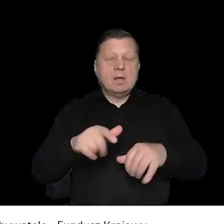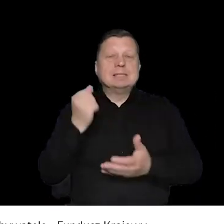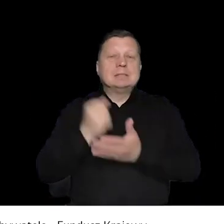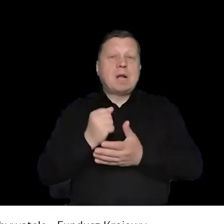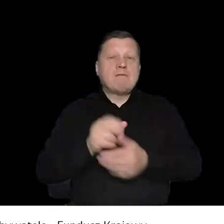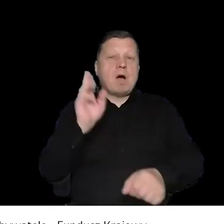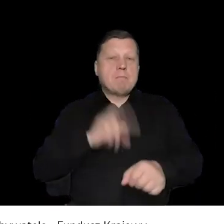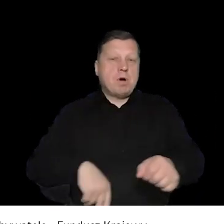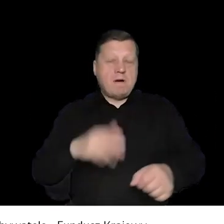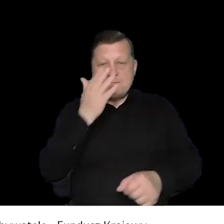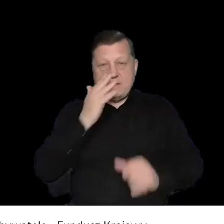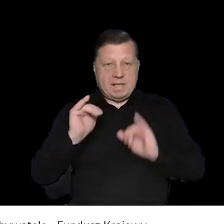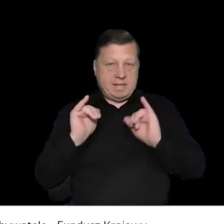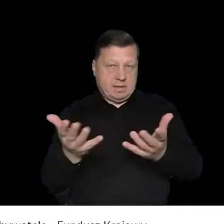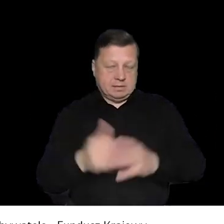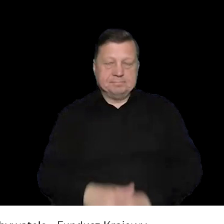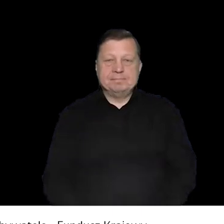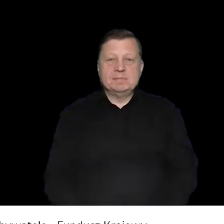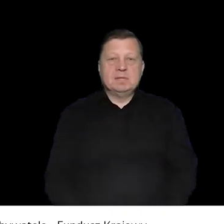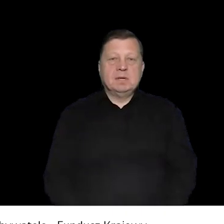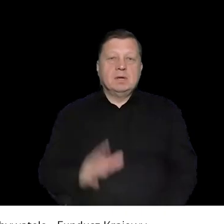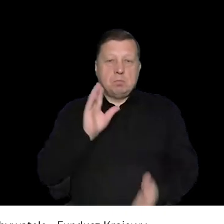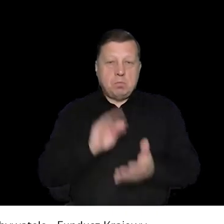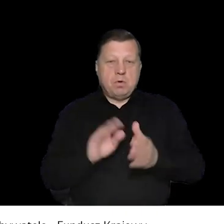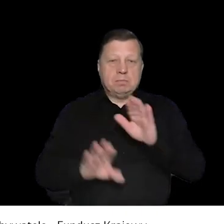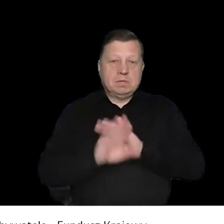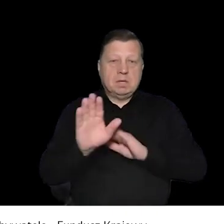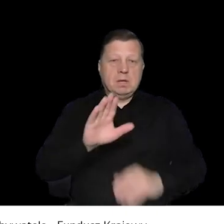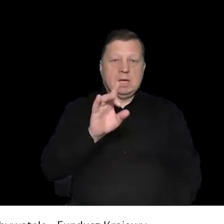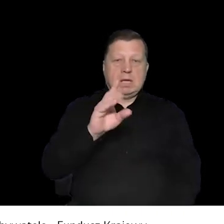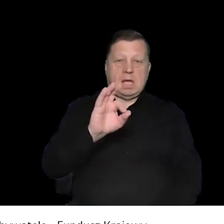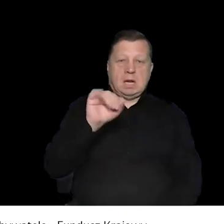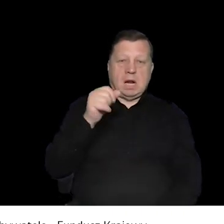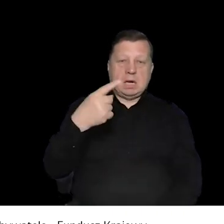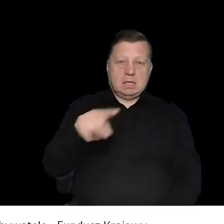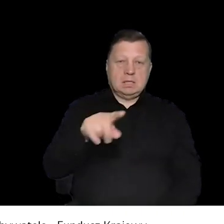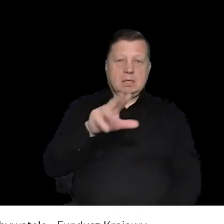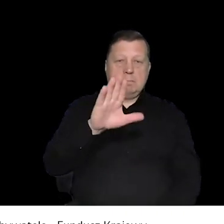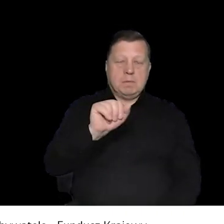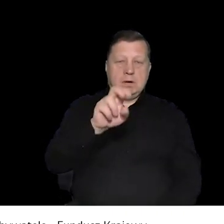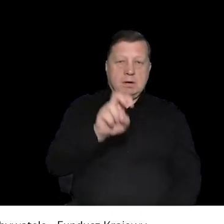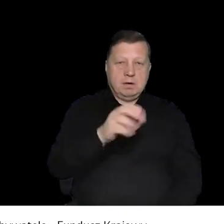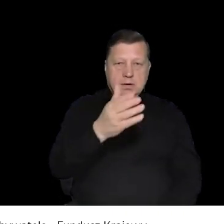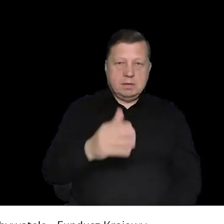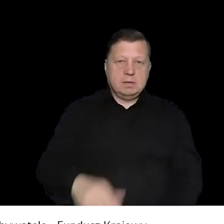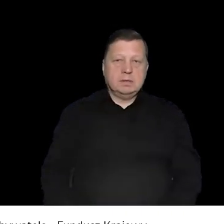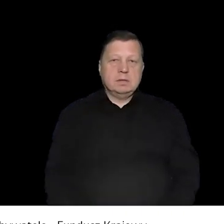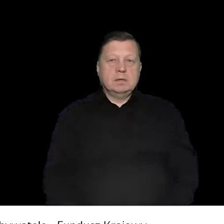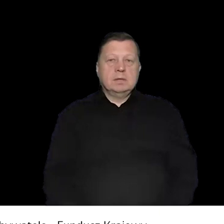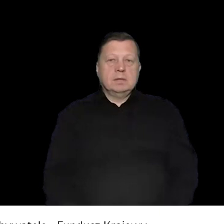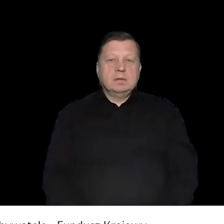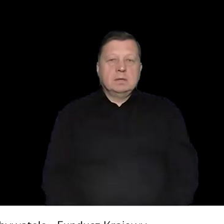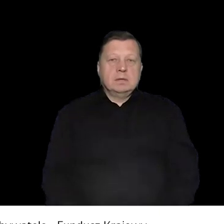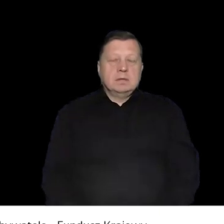sobie teraz o tym, jak wygląda na zgromadzeniach sprawa z policją. I tutaj ponownie